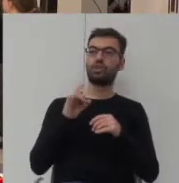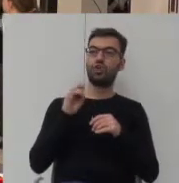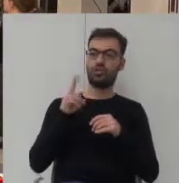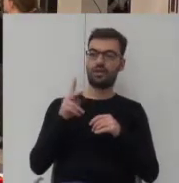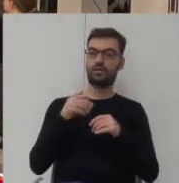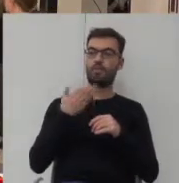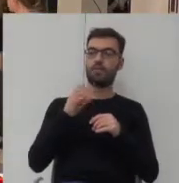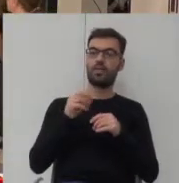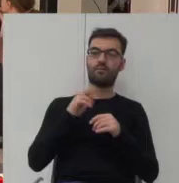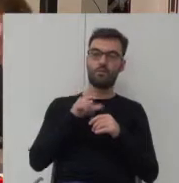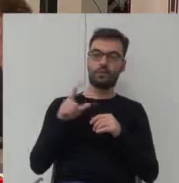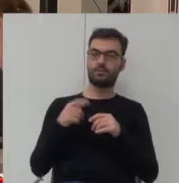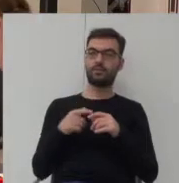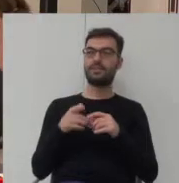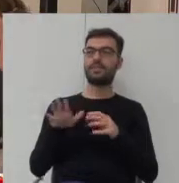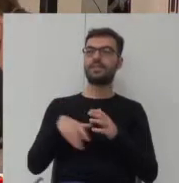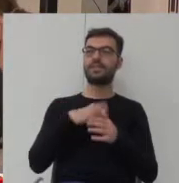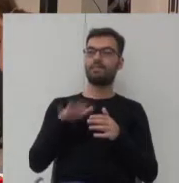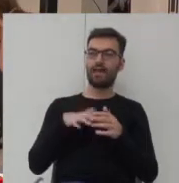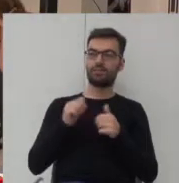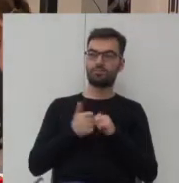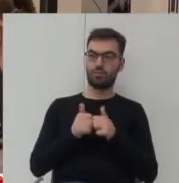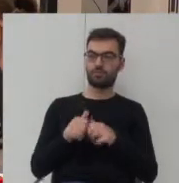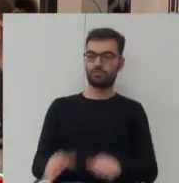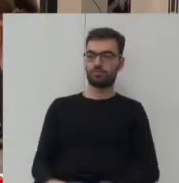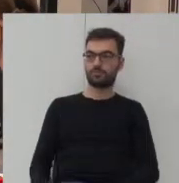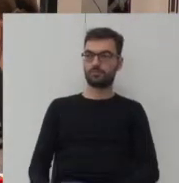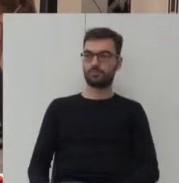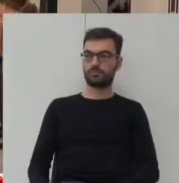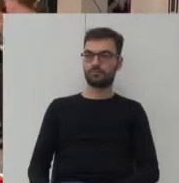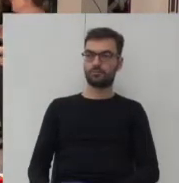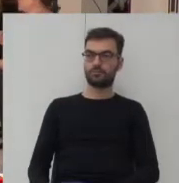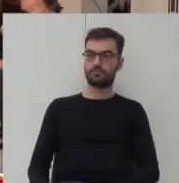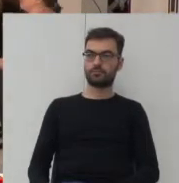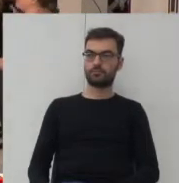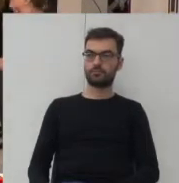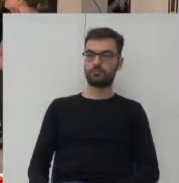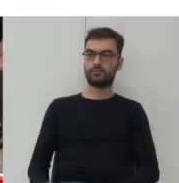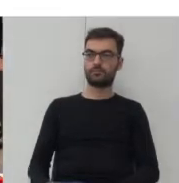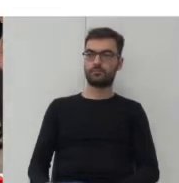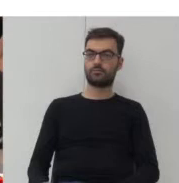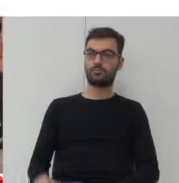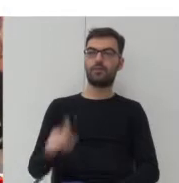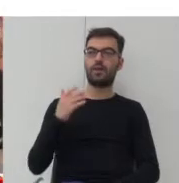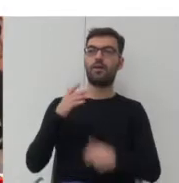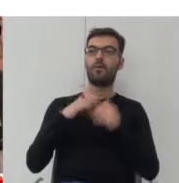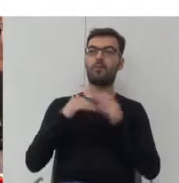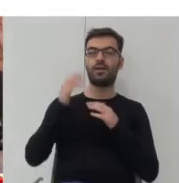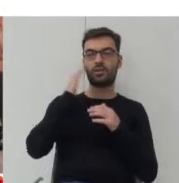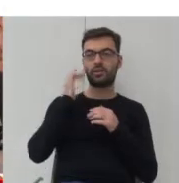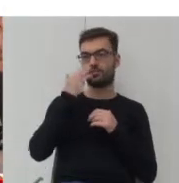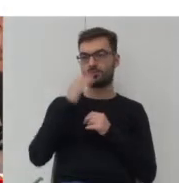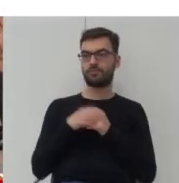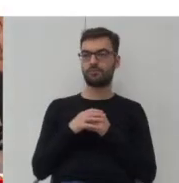Wróbel o skwerach sportów miejskich czyli rekreacja w otoczeniu budynków mieszkalnych odsuwamy się trochę